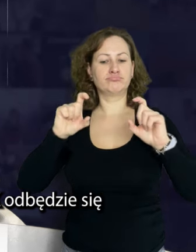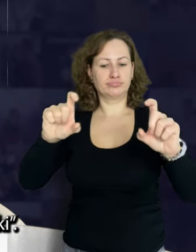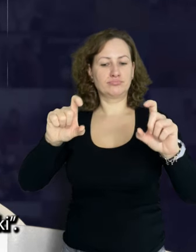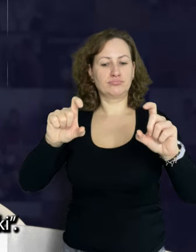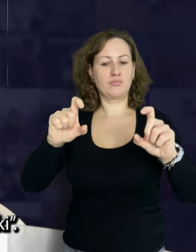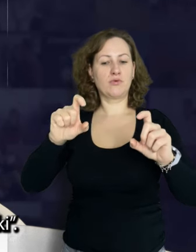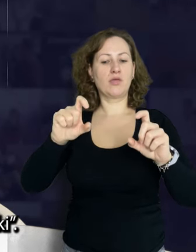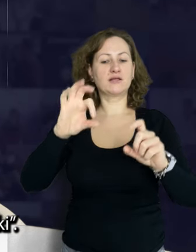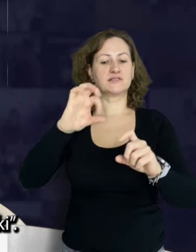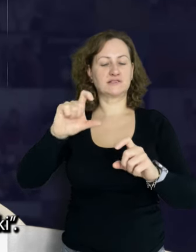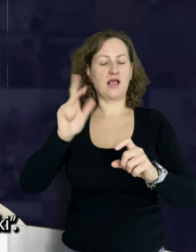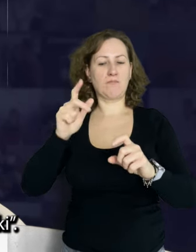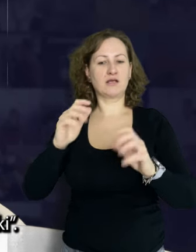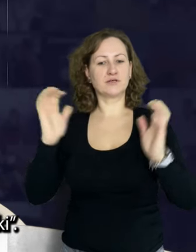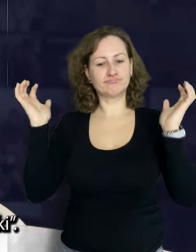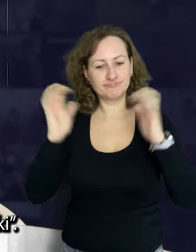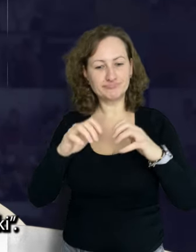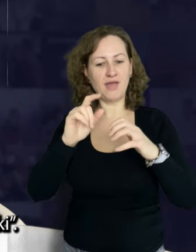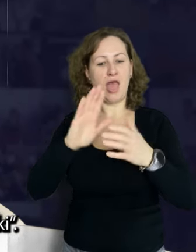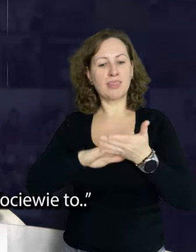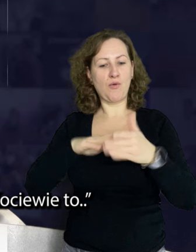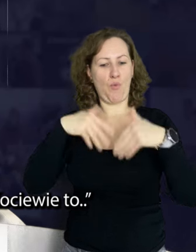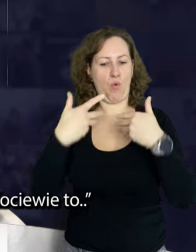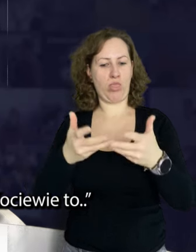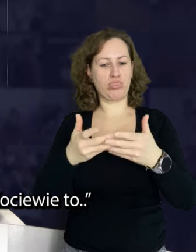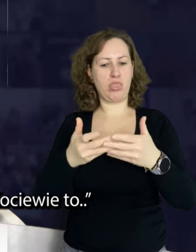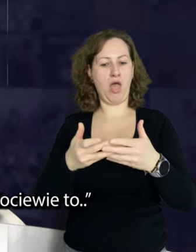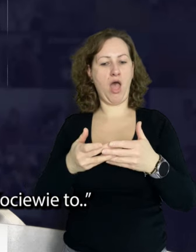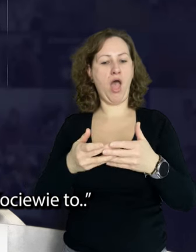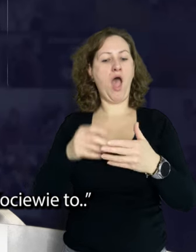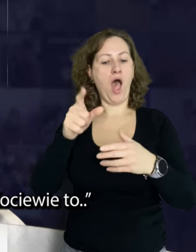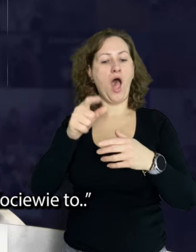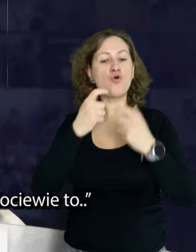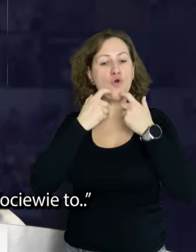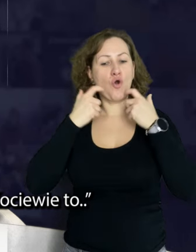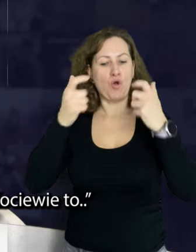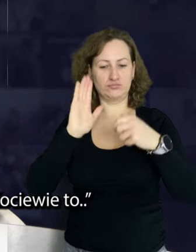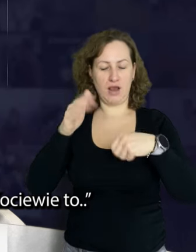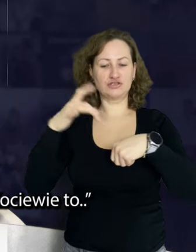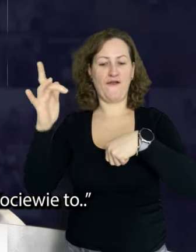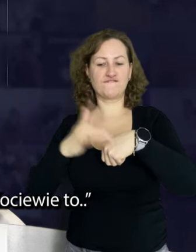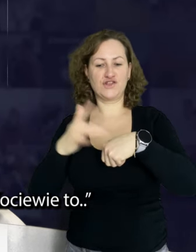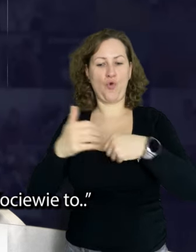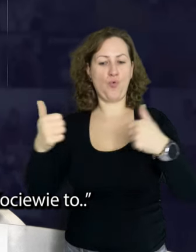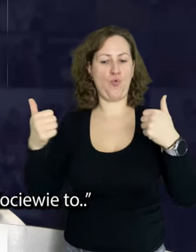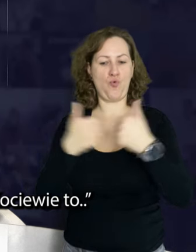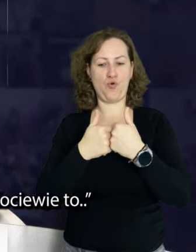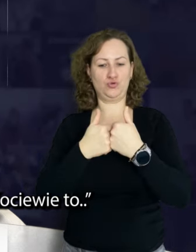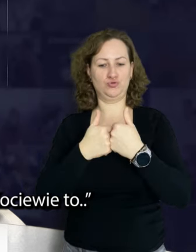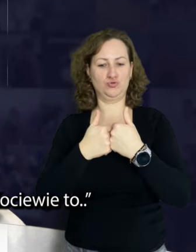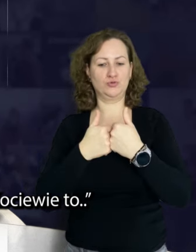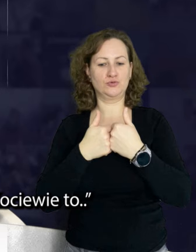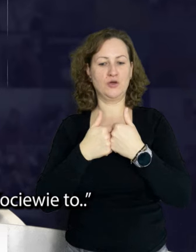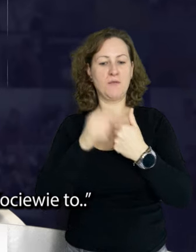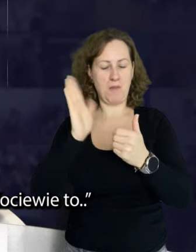regionalna, którą przeprowadzi kapela kociewska Fefernuski. Tego dnia ogłoszone zostaną także wyniki konkursu pod tytułem Kociewie to